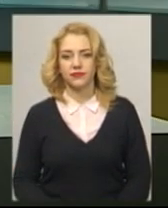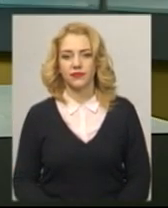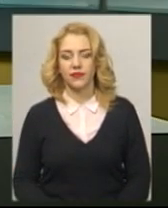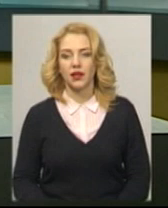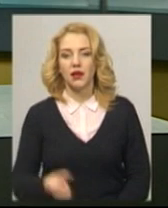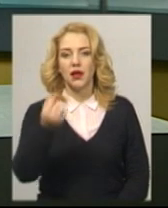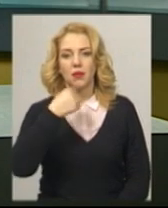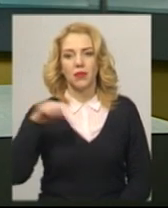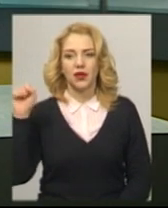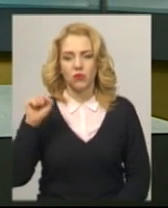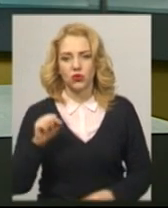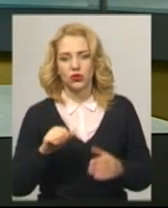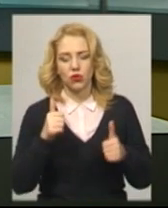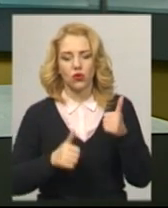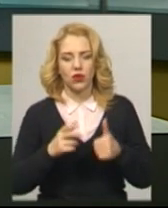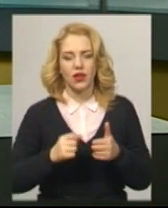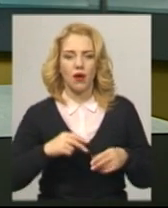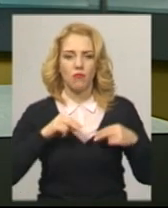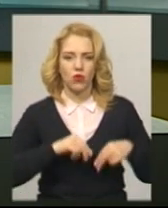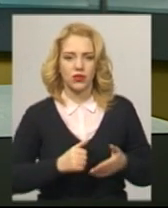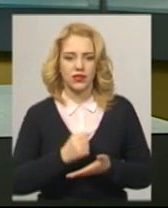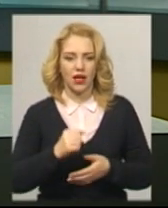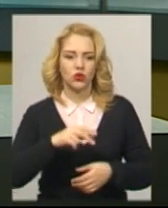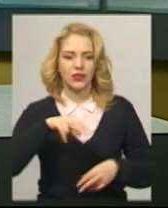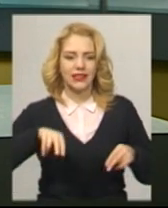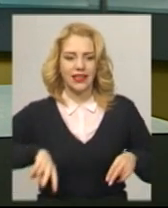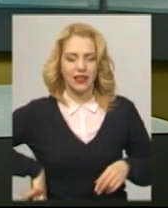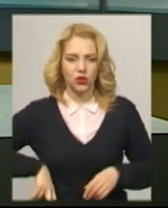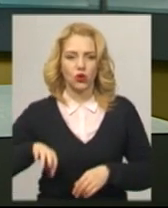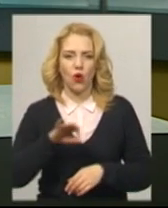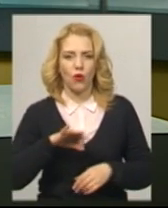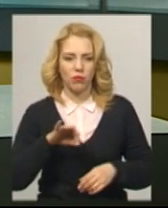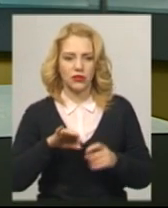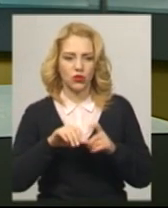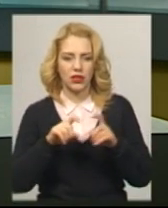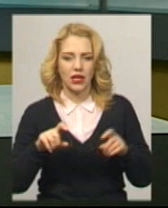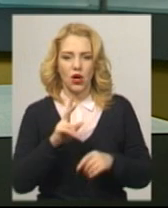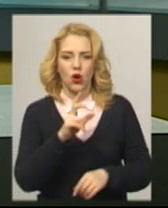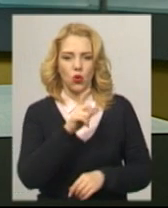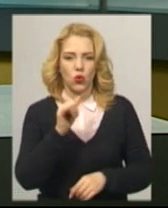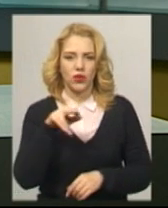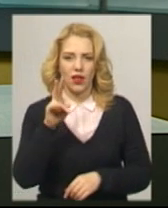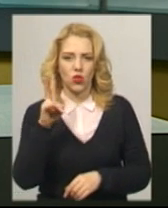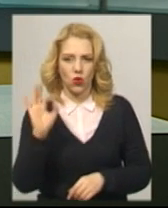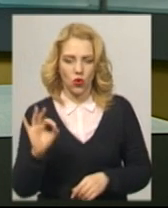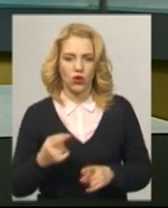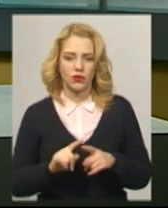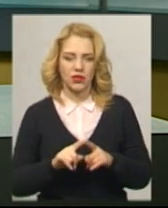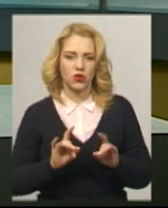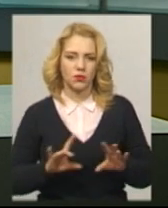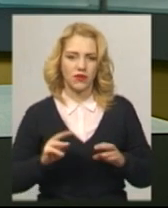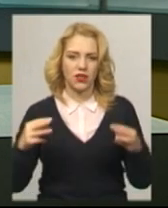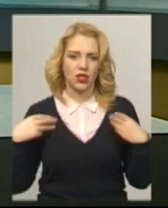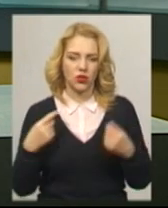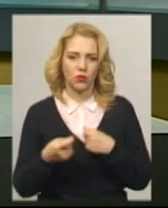Переможцем конкурсу на посаду директора обласного департаменту охорони здоров'я став Олександр Худенко. Про це розповідає начальниця